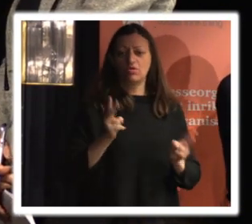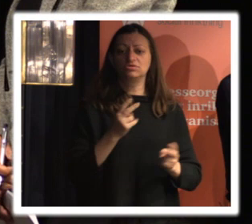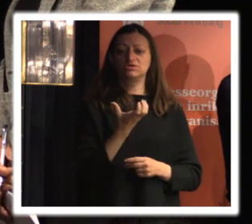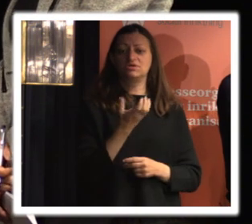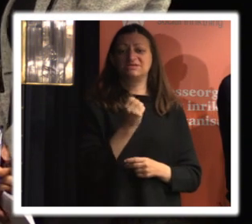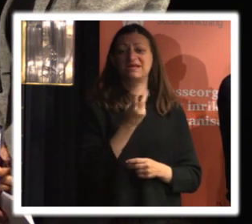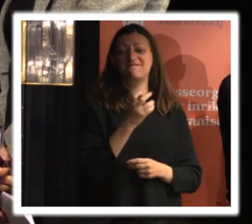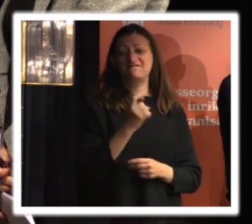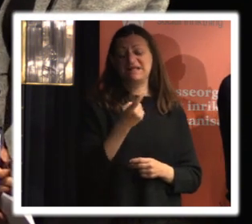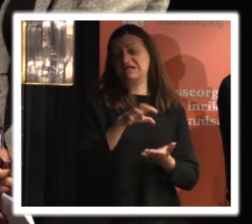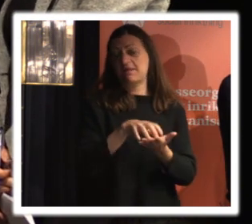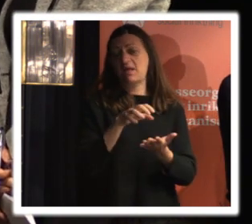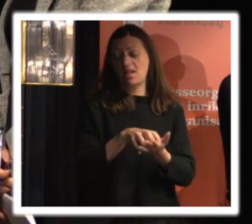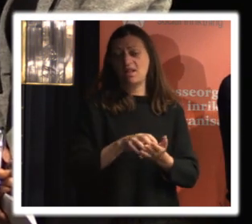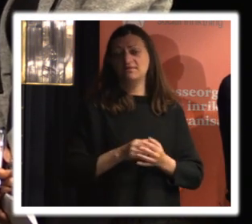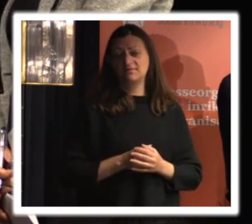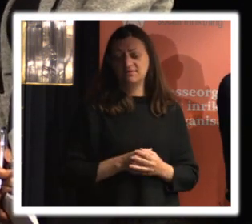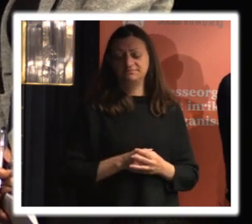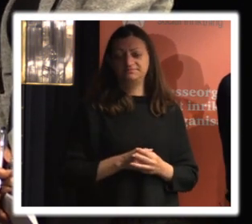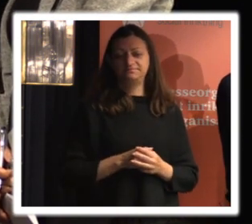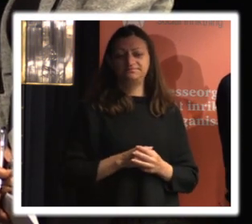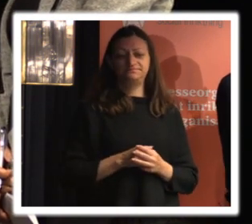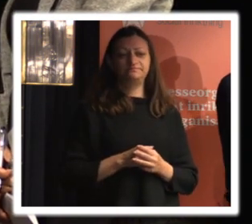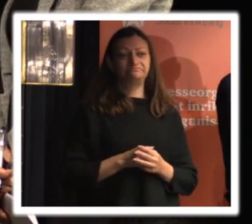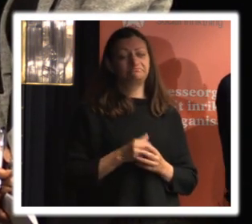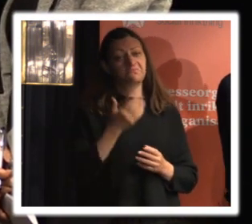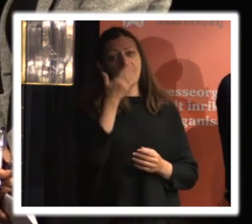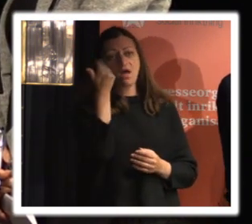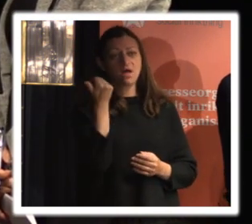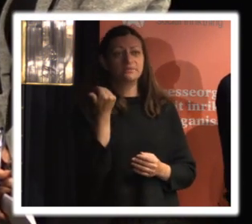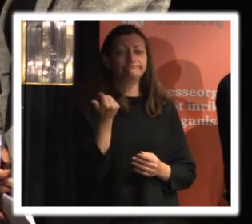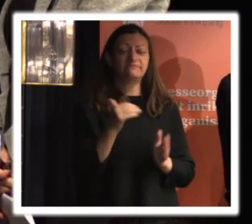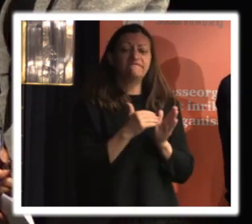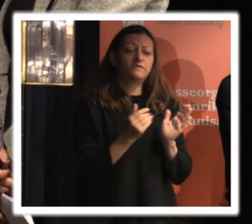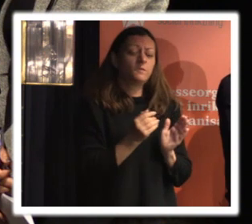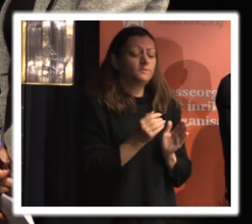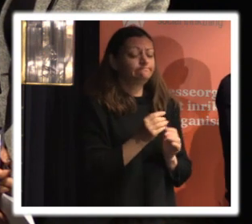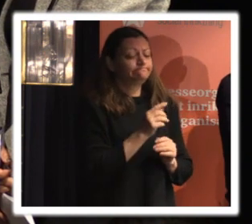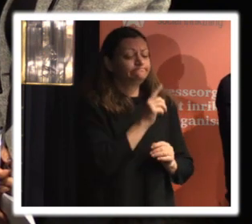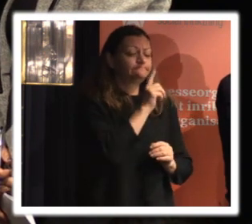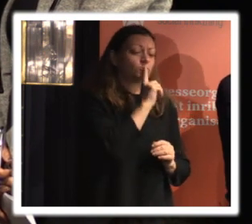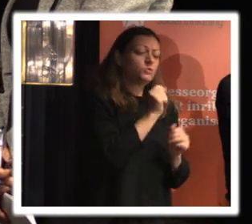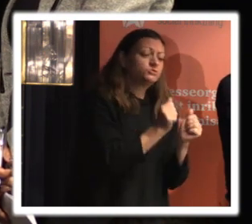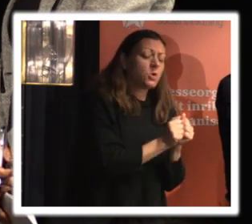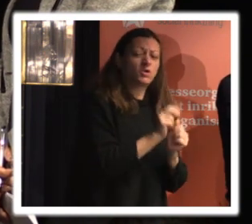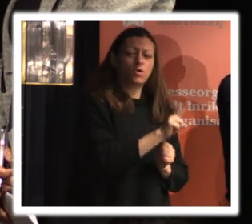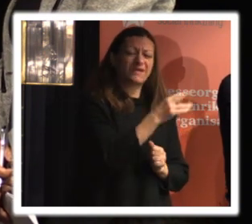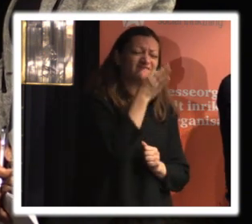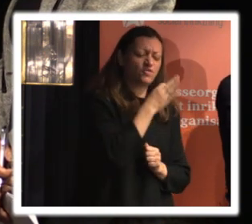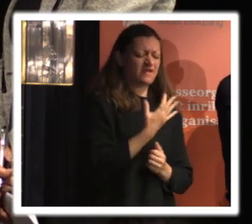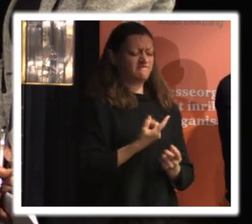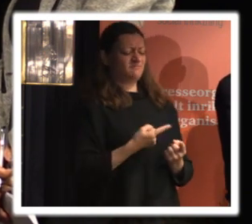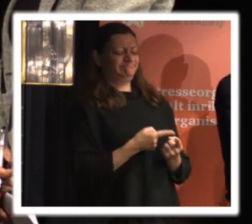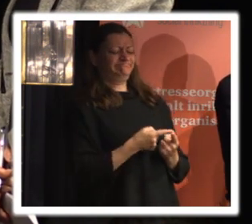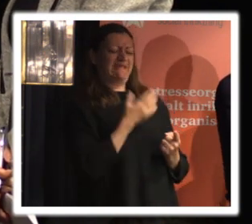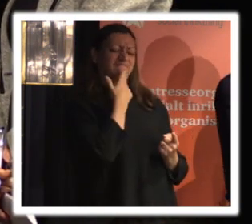civilsamhället det är det i debuterna och det kan vara från det lilla en liksom konkret fråga vad är det här